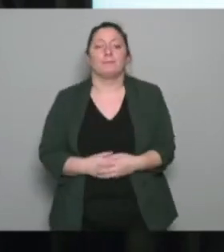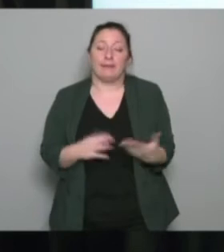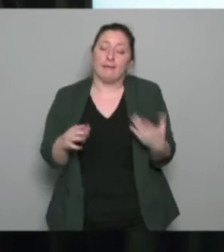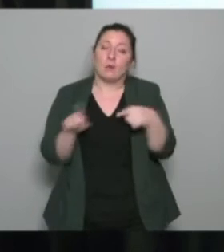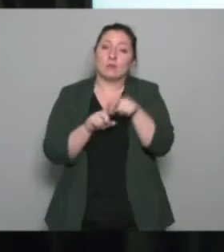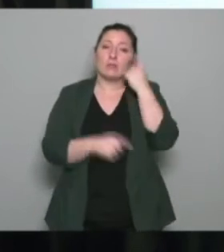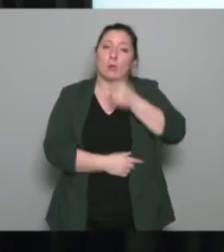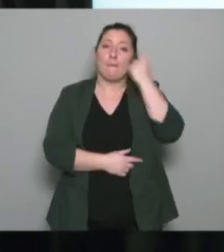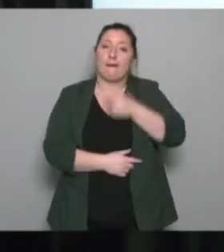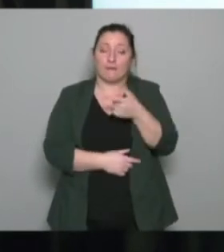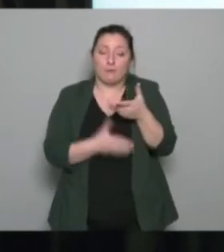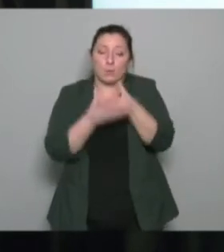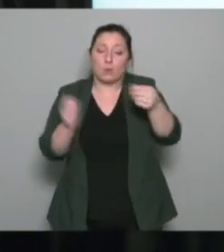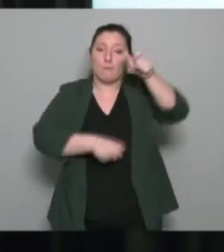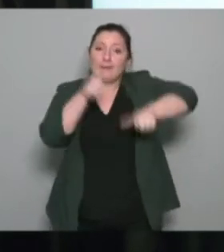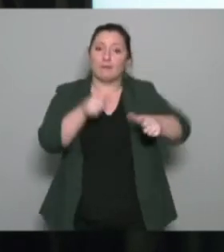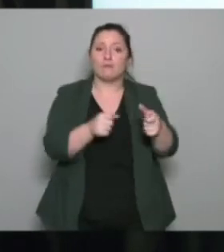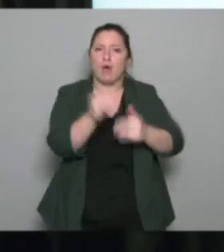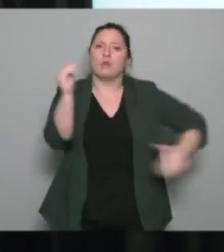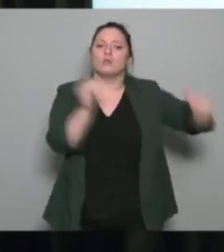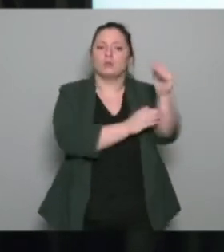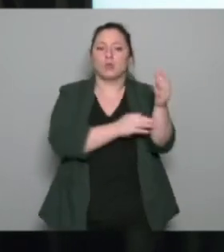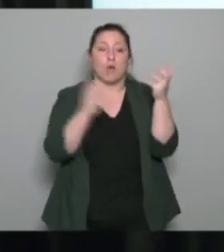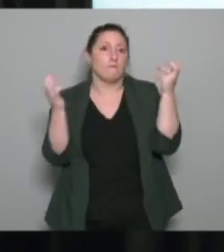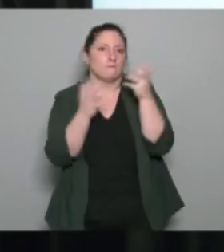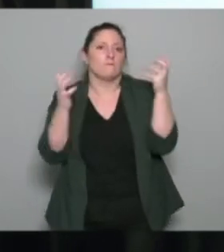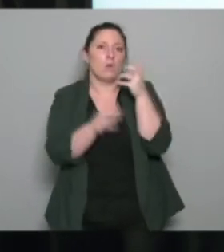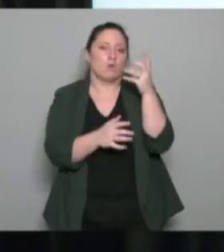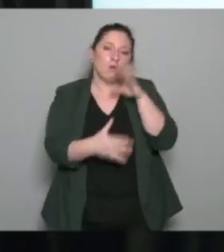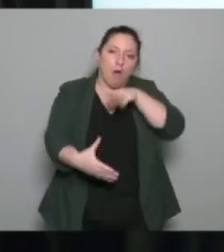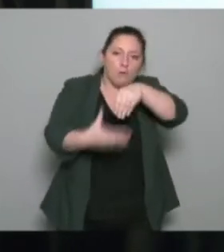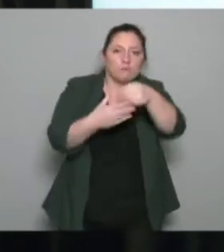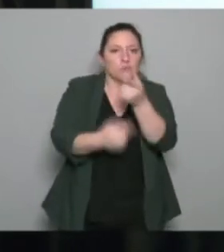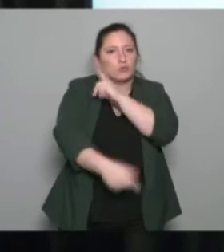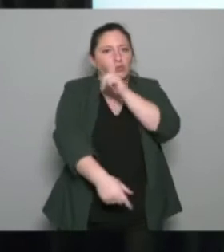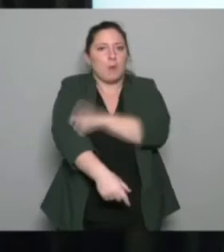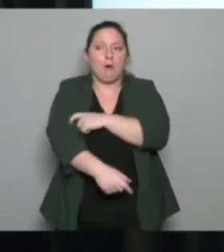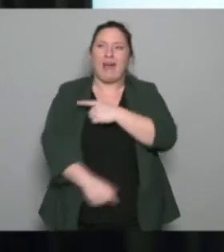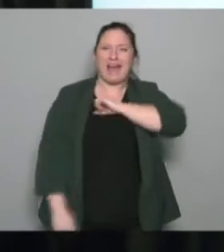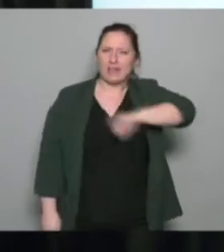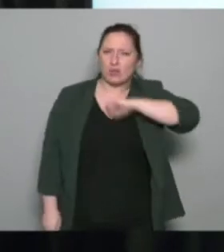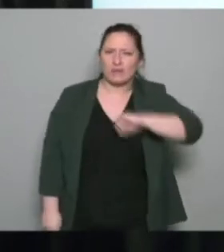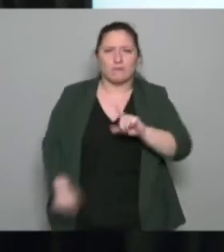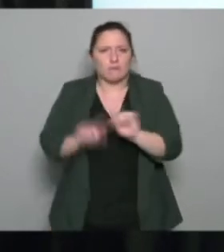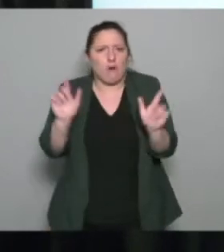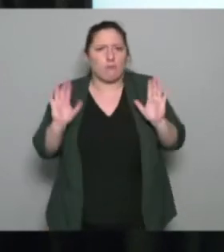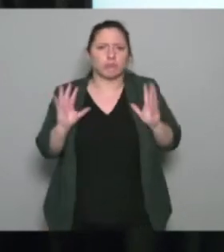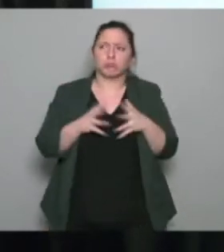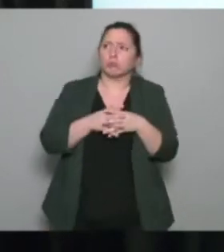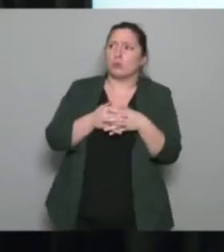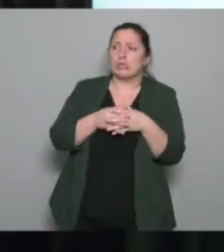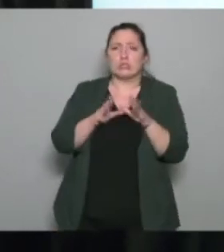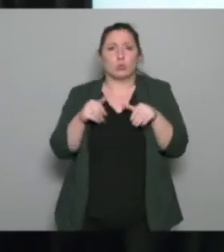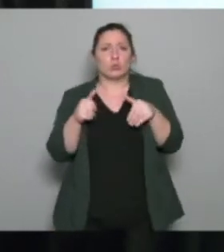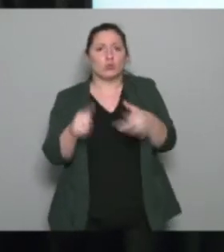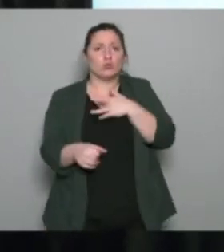en plus de personnes adultes recherchent une pratique sportive pas intensive mais pour être pour continuer à être en